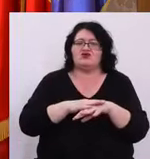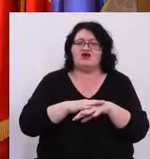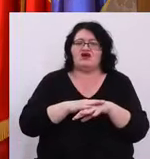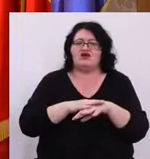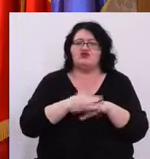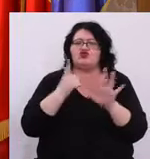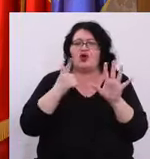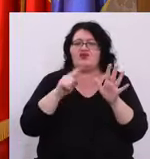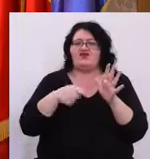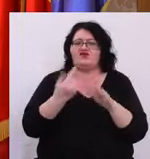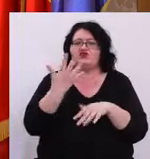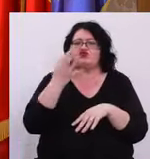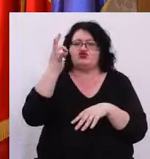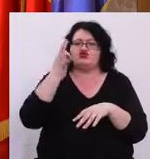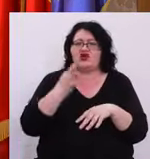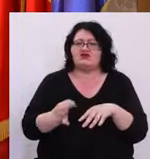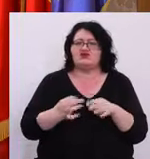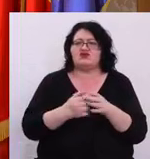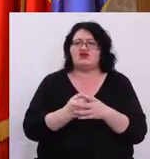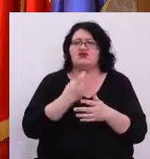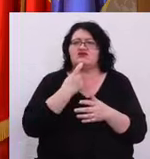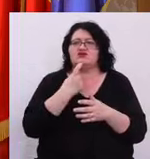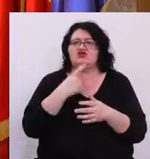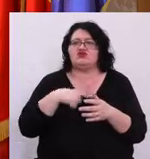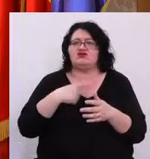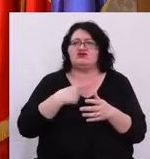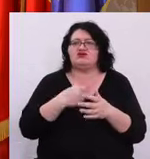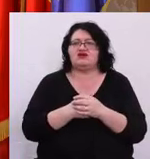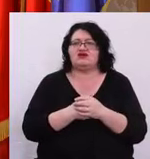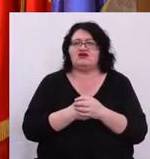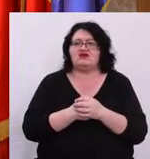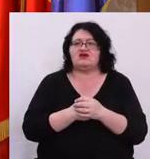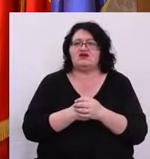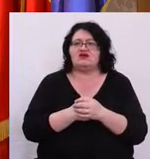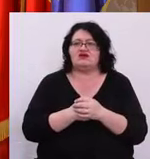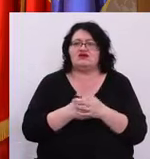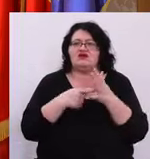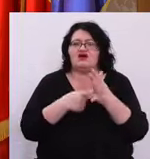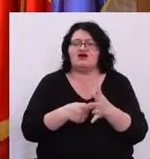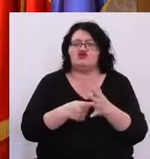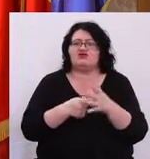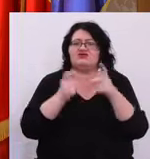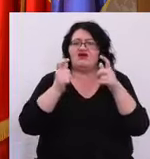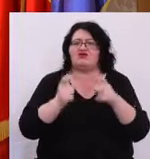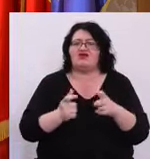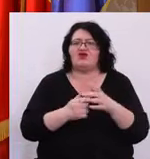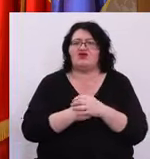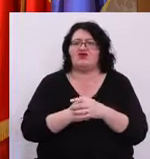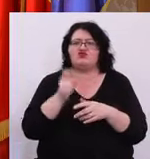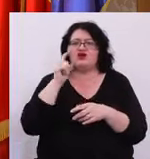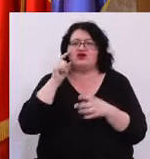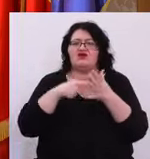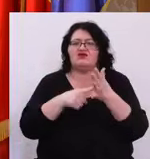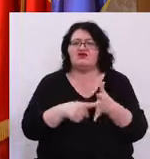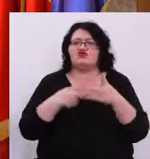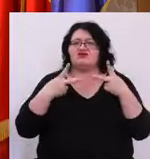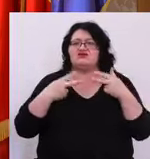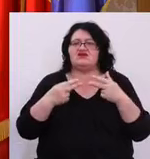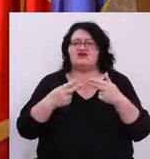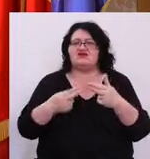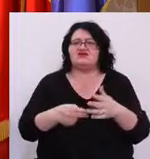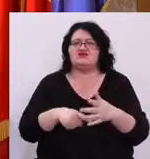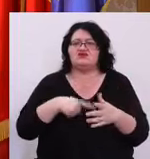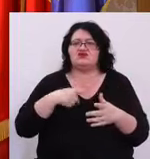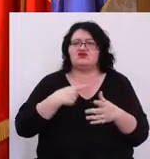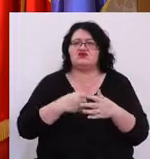de incidență peste 7,5% Timișoara se încadrează în această categorie Și cred că aceste restricții